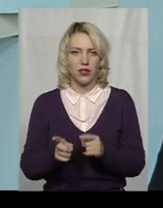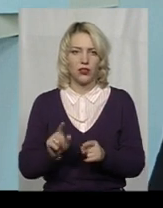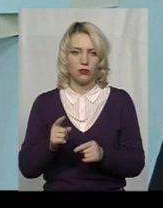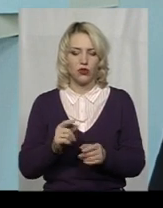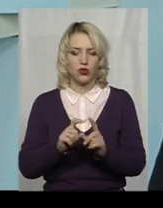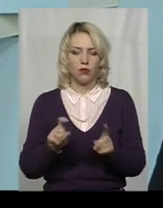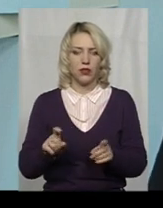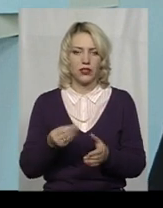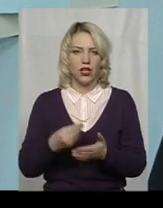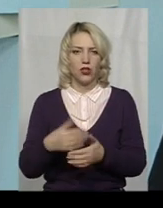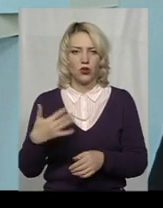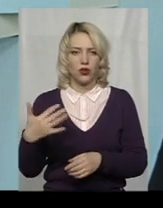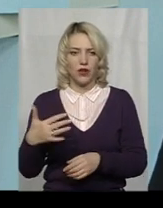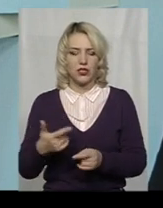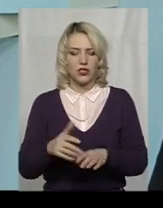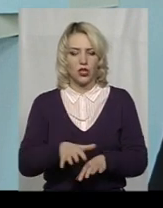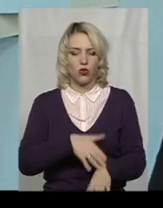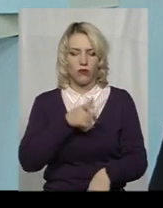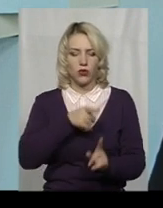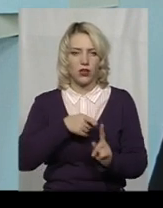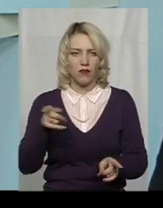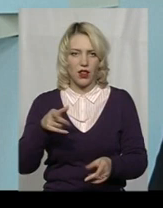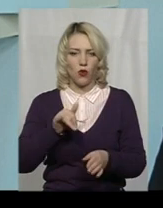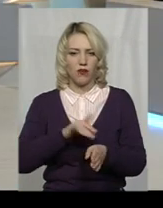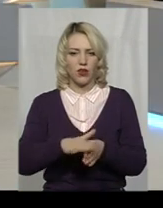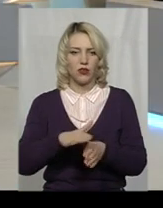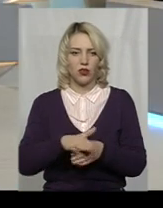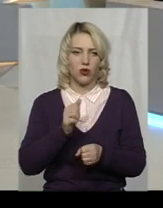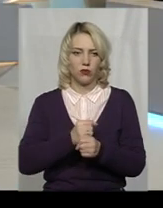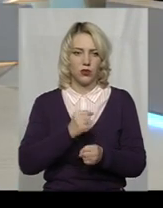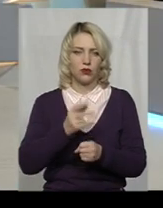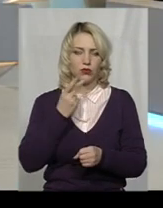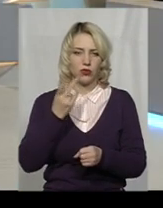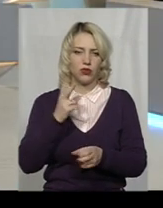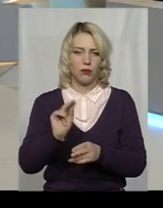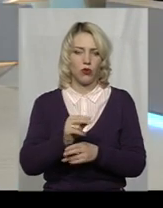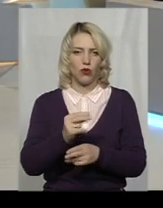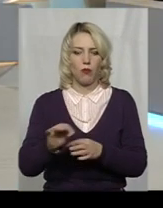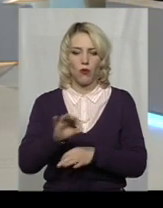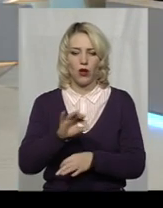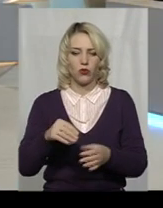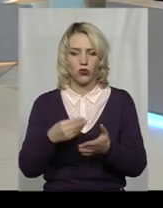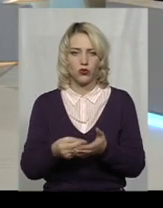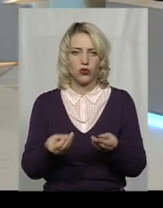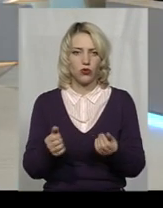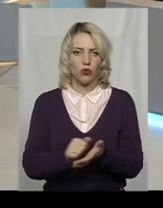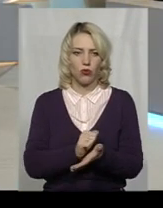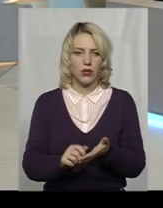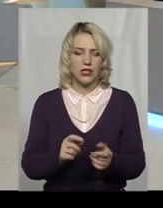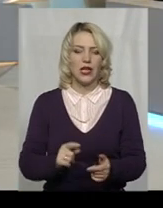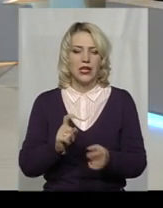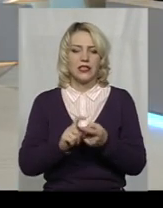'єкти є дороговартісними, довготривалені виконані робіт, постійно треба коригувати проєктно-кошторисні документації в зв'язку з